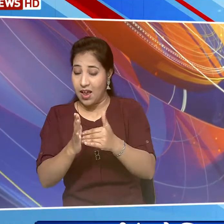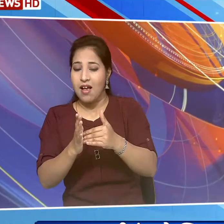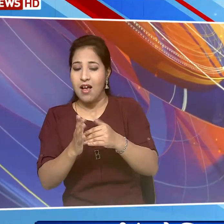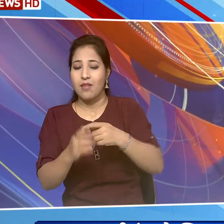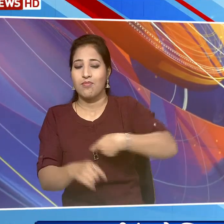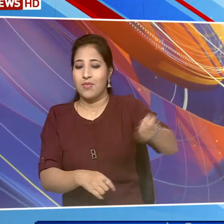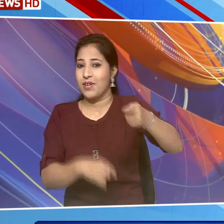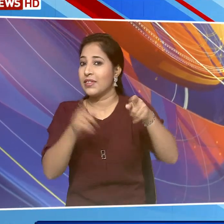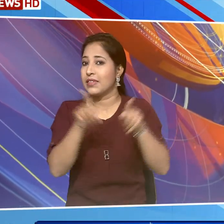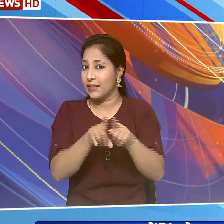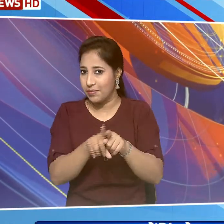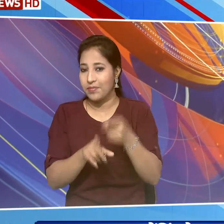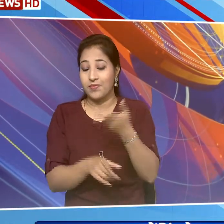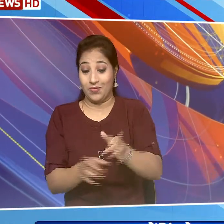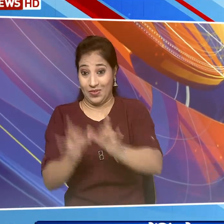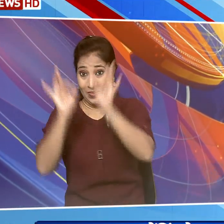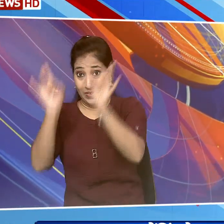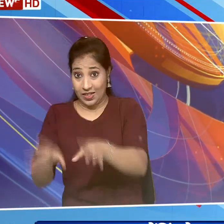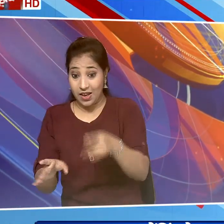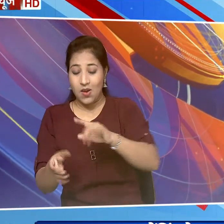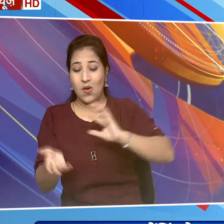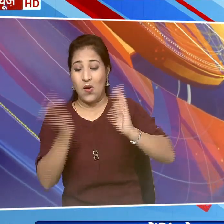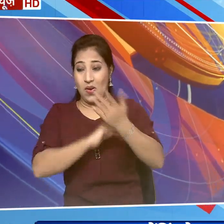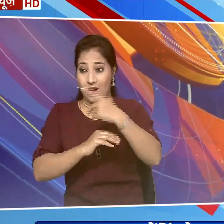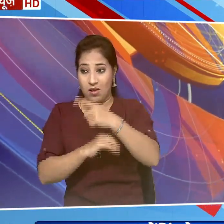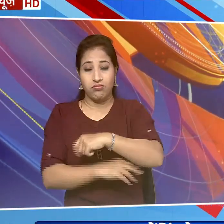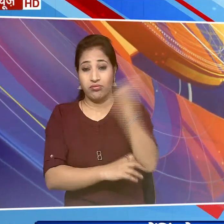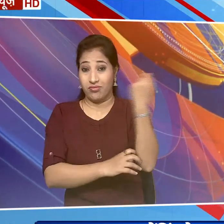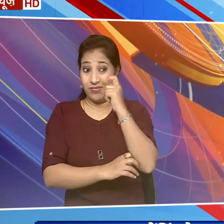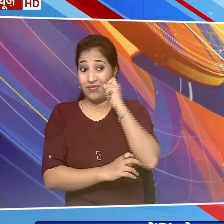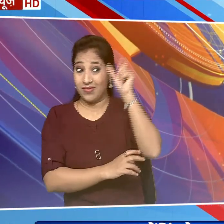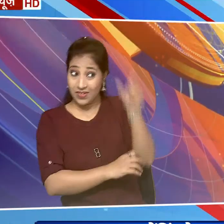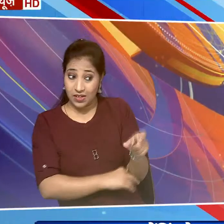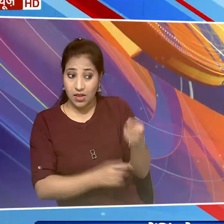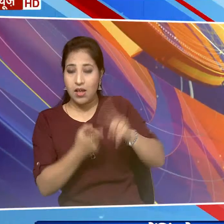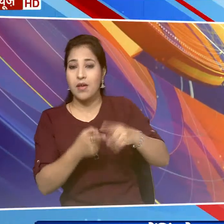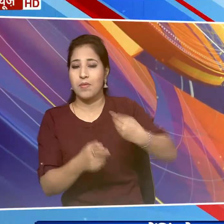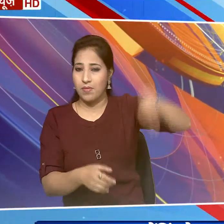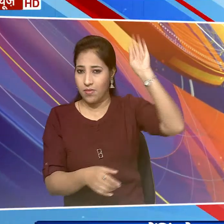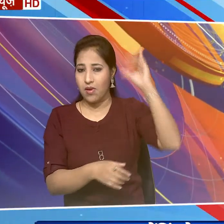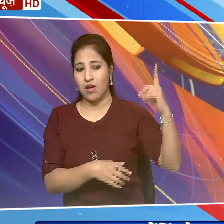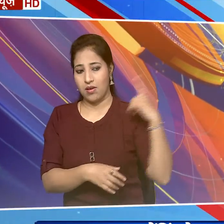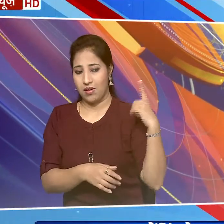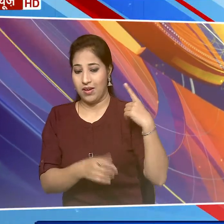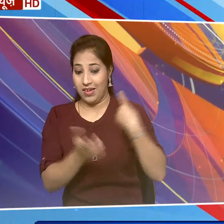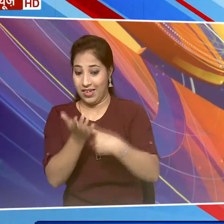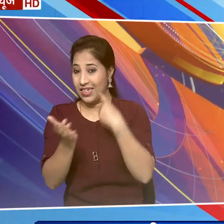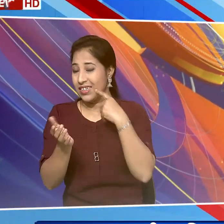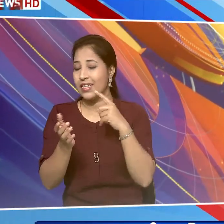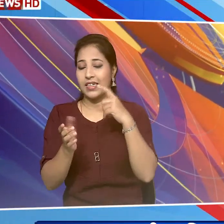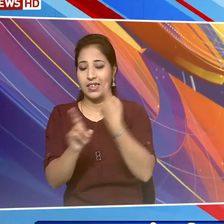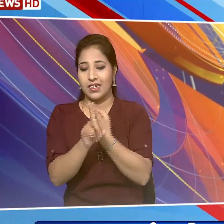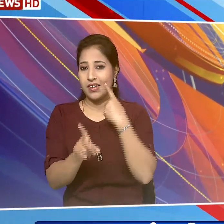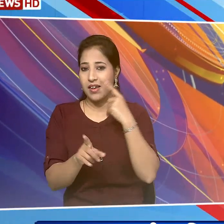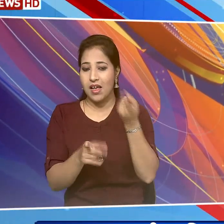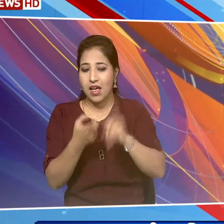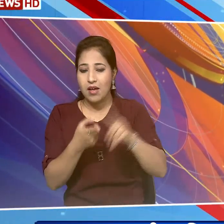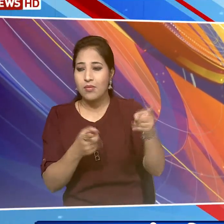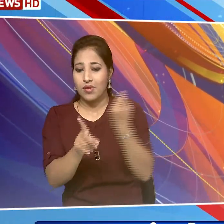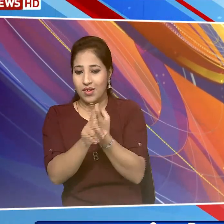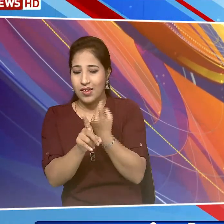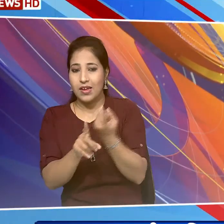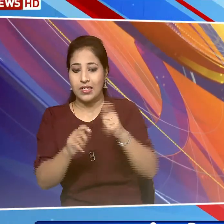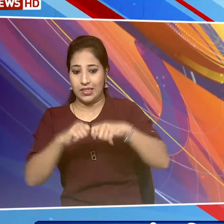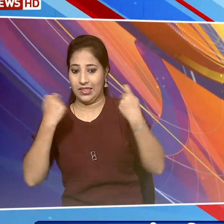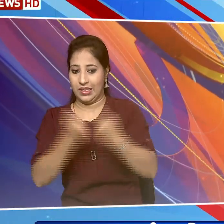उतरे थे आस्ट्रेलियाई आल राउंडर मिशिल मार्श ने पूर्व कप्तान रिकी पॉन्टिंग के कैमरन ग्रीन